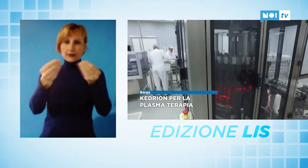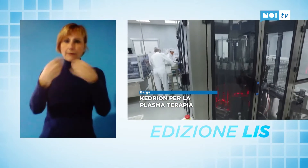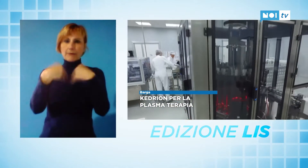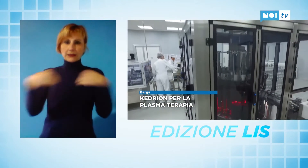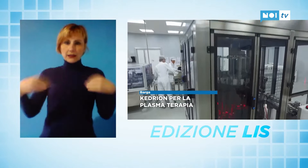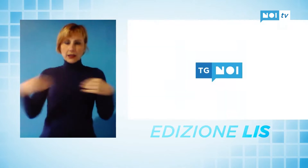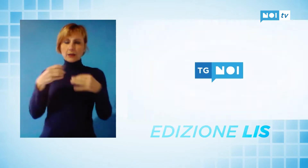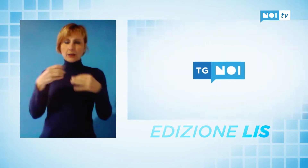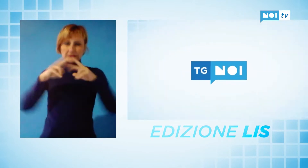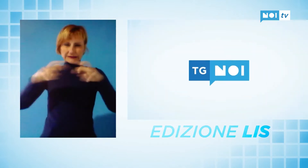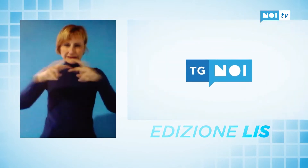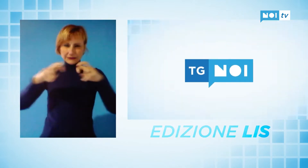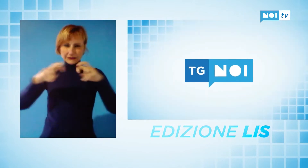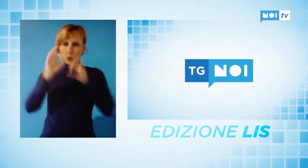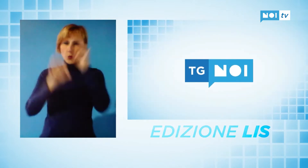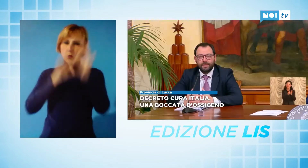-19.